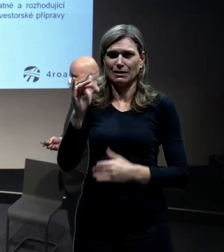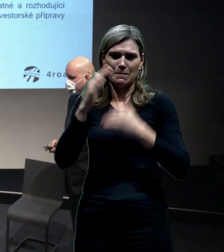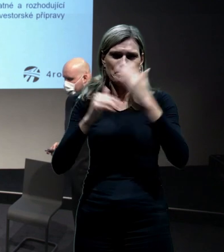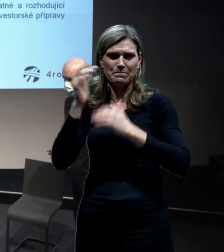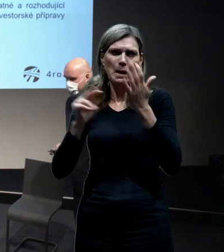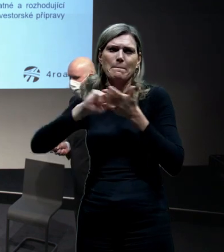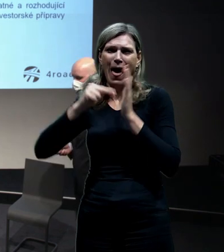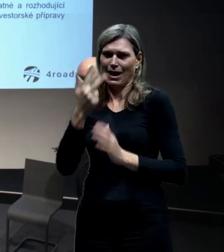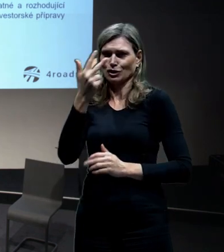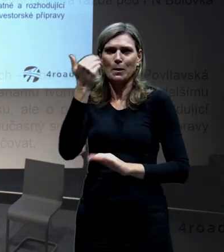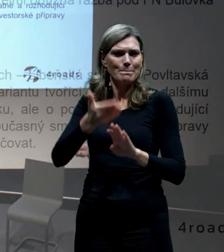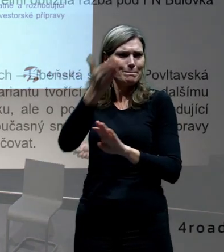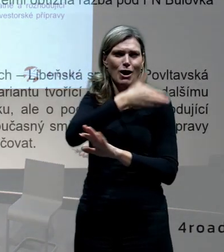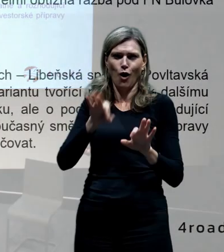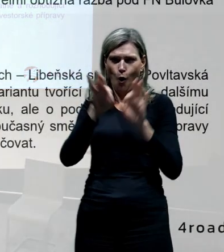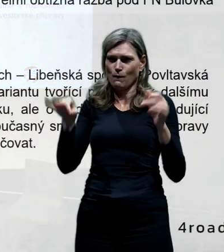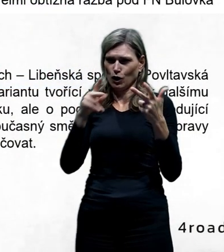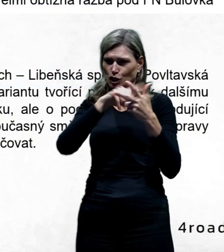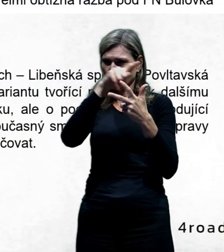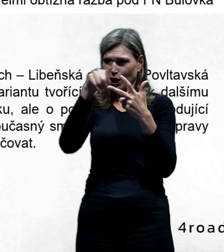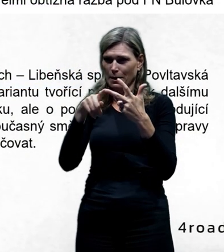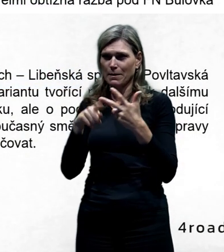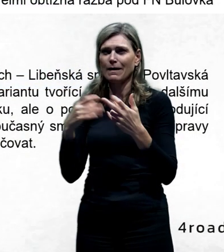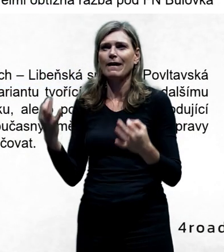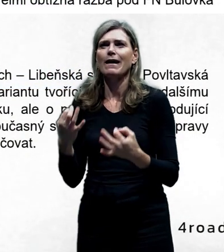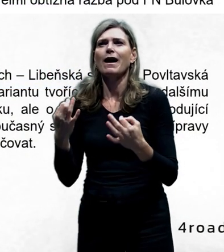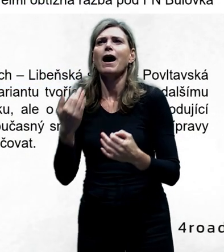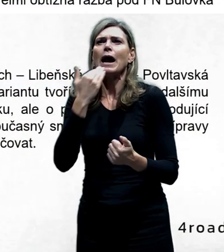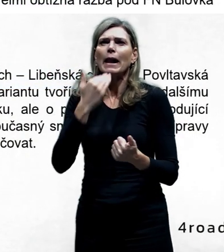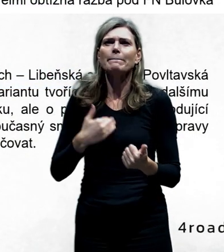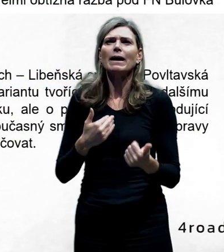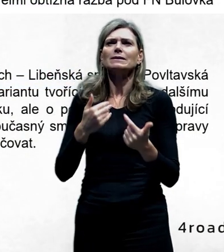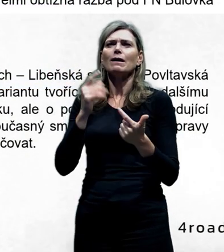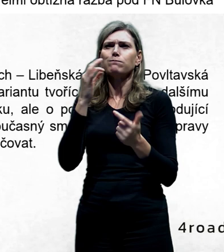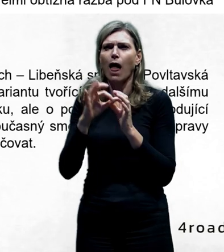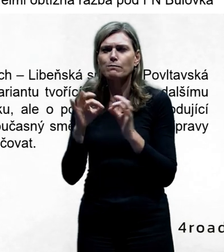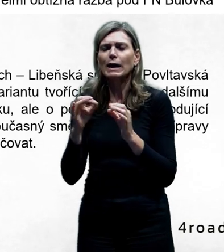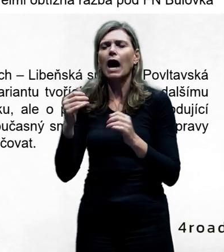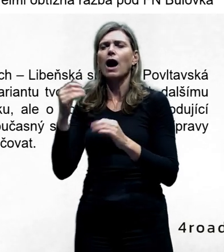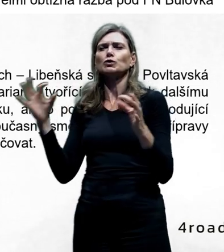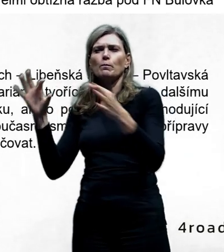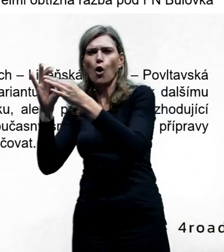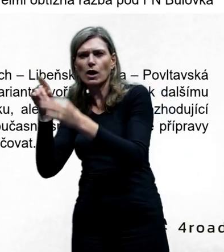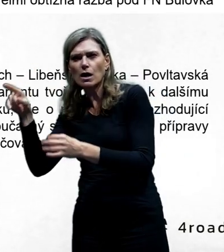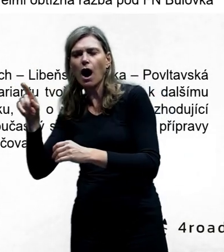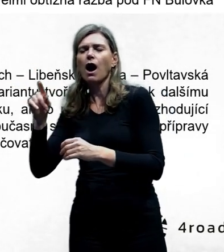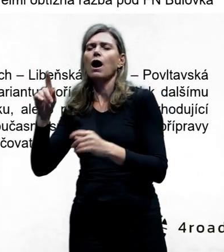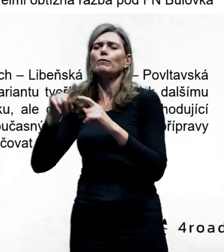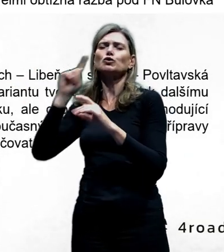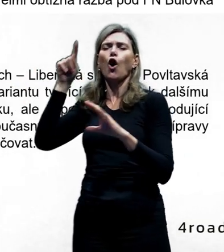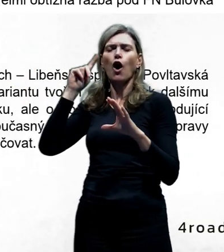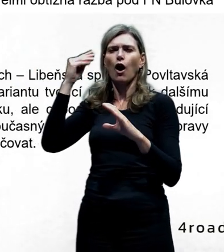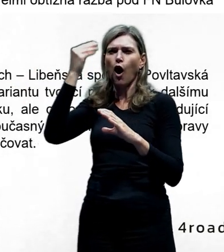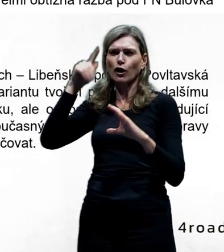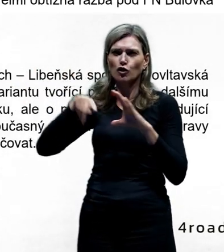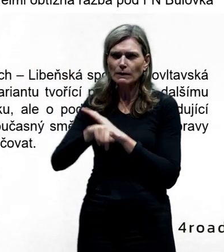které jsme promítali na začátku, části stavby palestřilka Balabenka, libeňské spojky a zatunulovaných Holešoviček stavbami